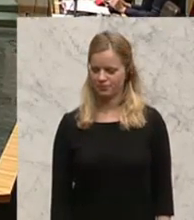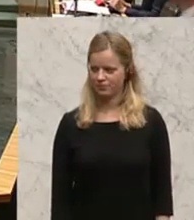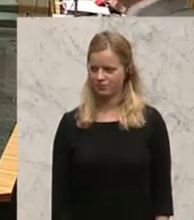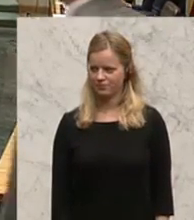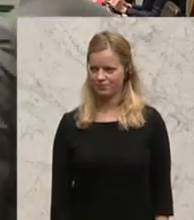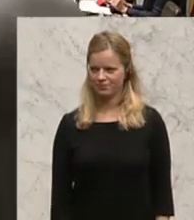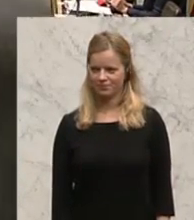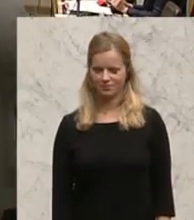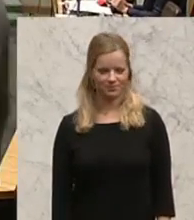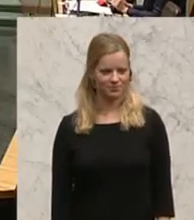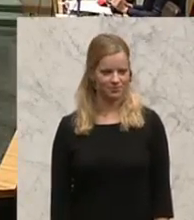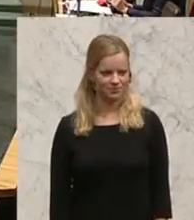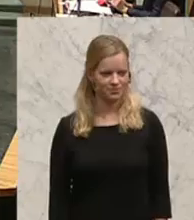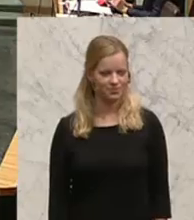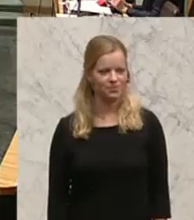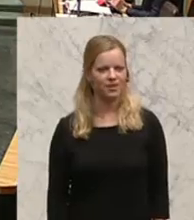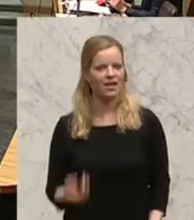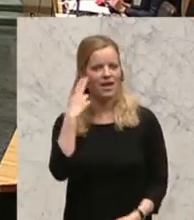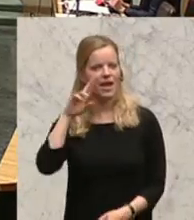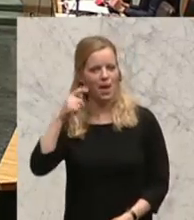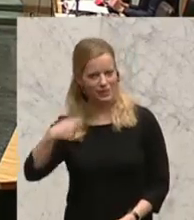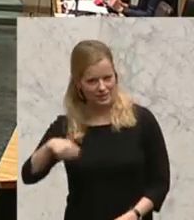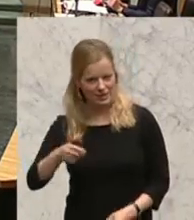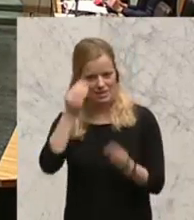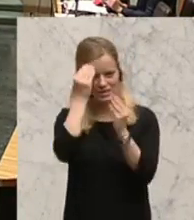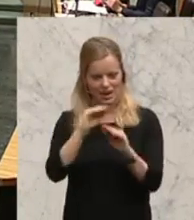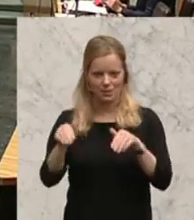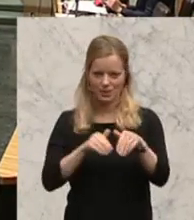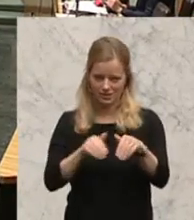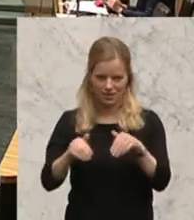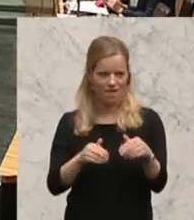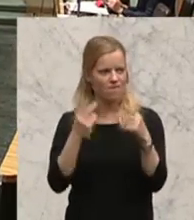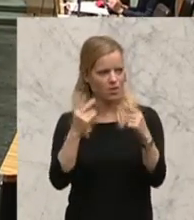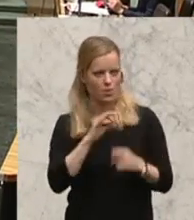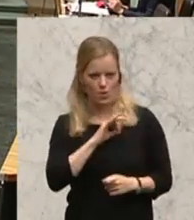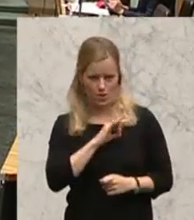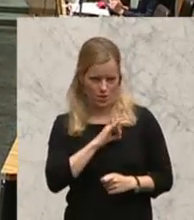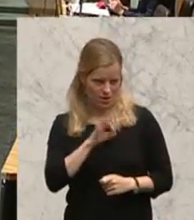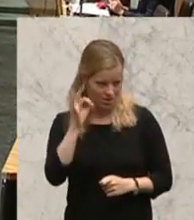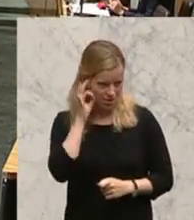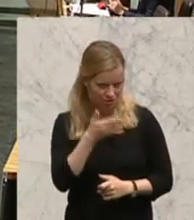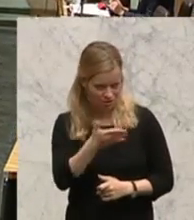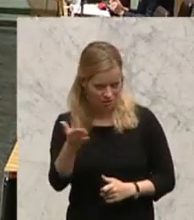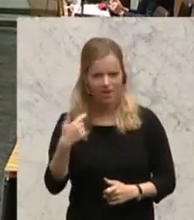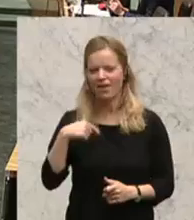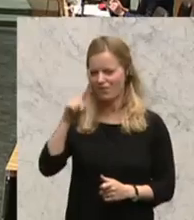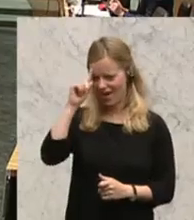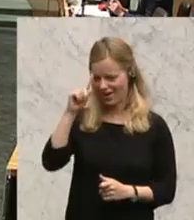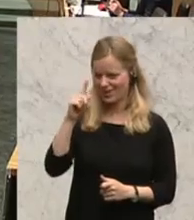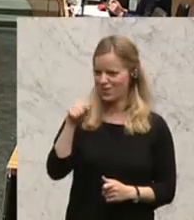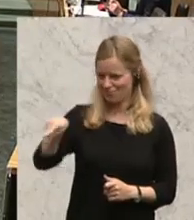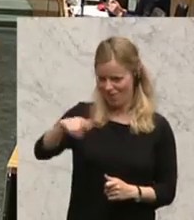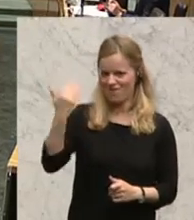Herr Präsident, sehr geehrter Herr Minister, werte Kolleginnen und Kollegen, ich weiß, wir sind in den Abgangern, Sie haben viel über uns geredet,